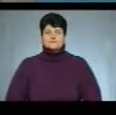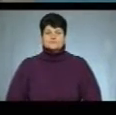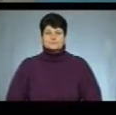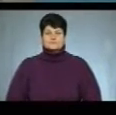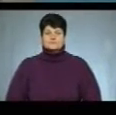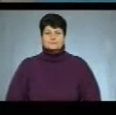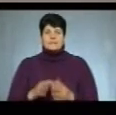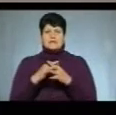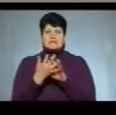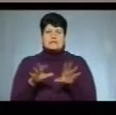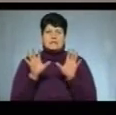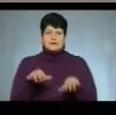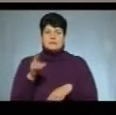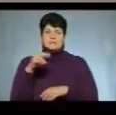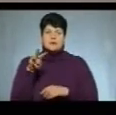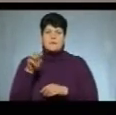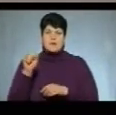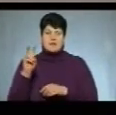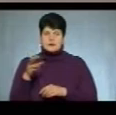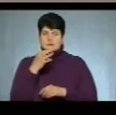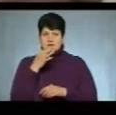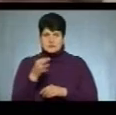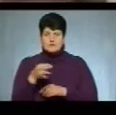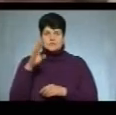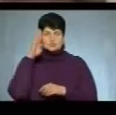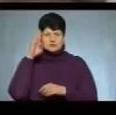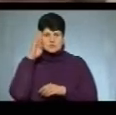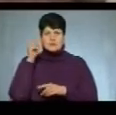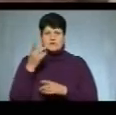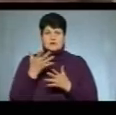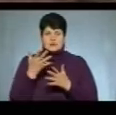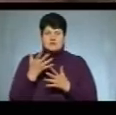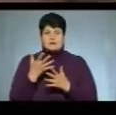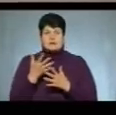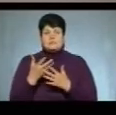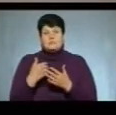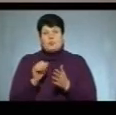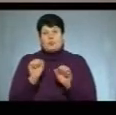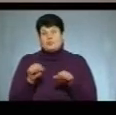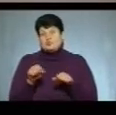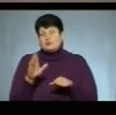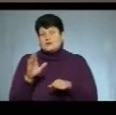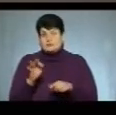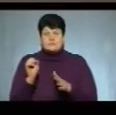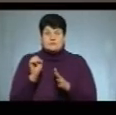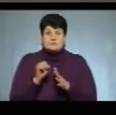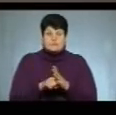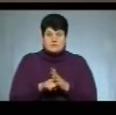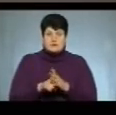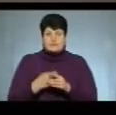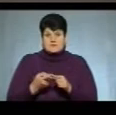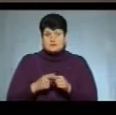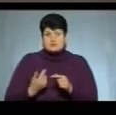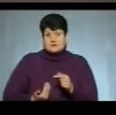Сільський голова Дмитро Малик повідомив, що чоловік, якого підозрюють у вбивстві – місцевий мешканець. «Давно домешкає, це наш житель.